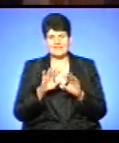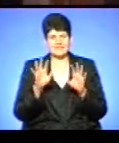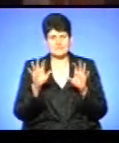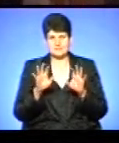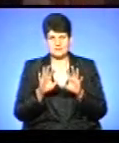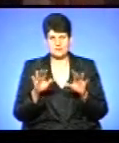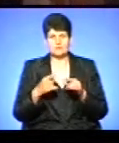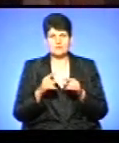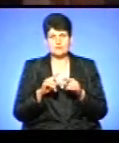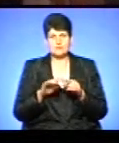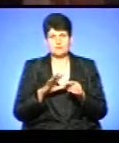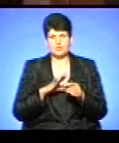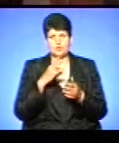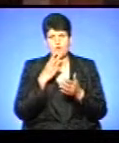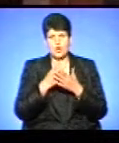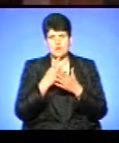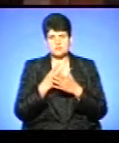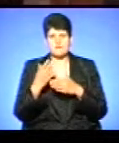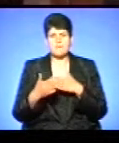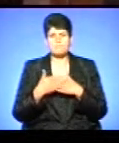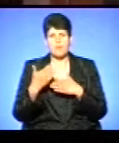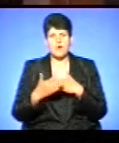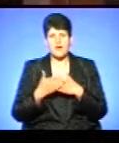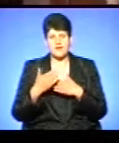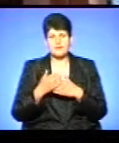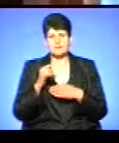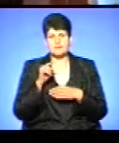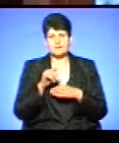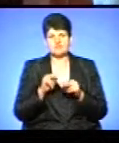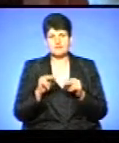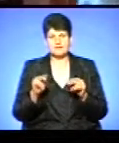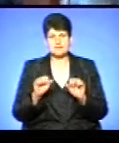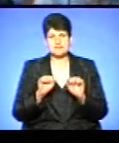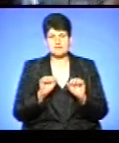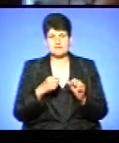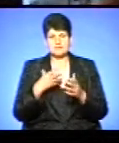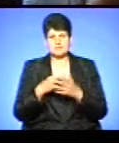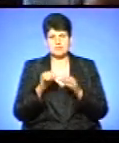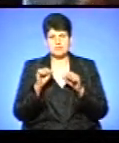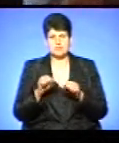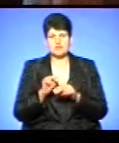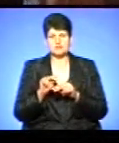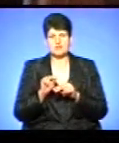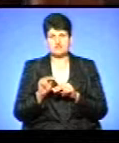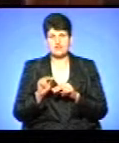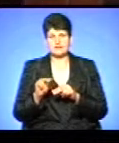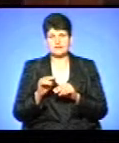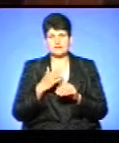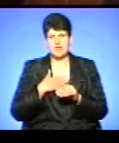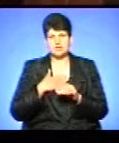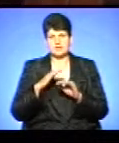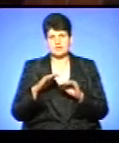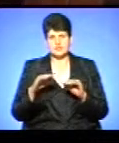Це було тільки показове покарання для тих вчителів, які відстоювали своє право навчати наших дітей